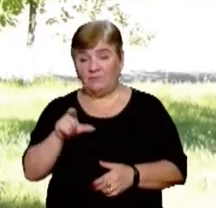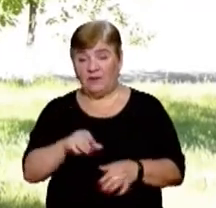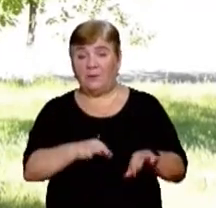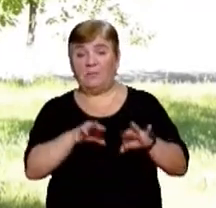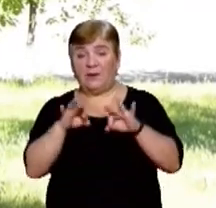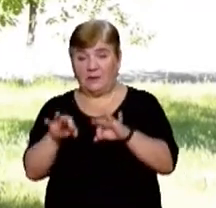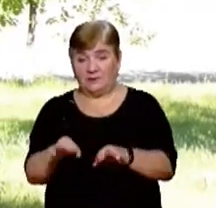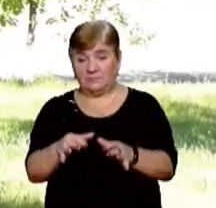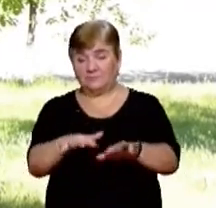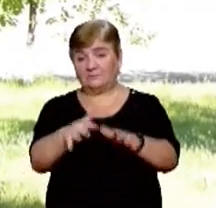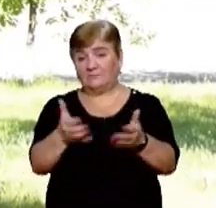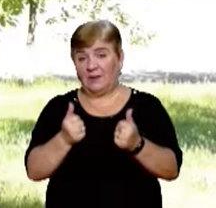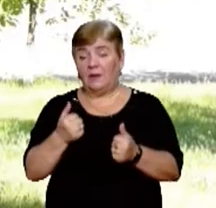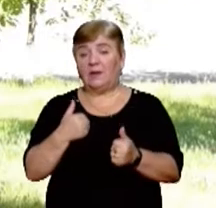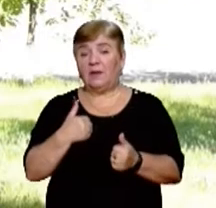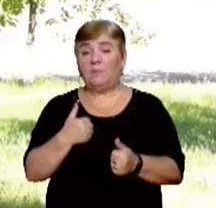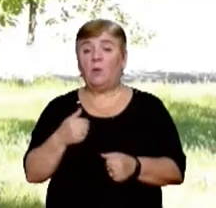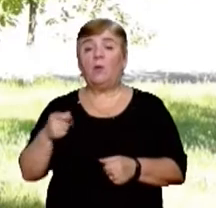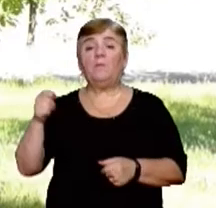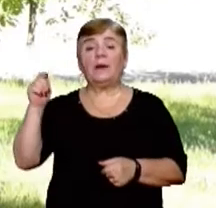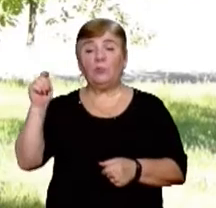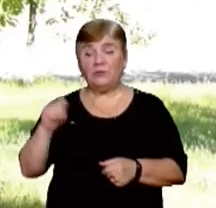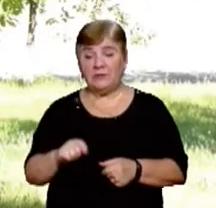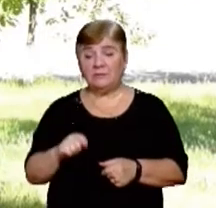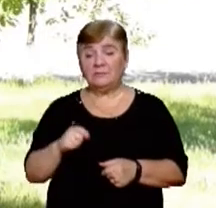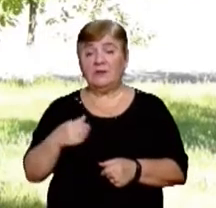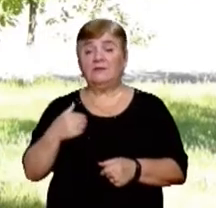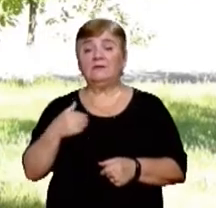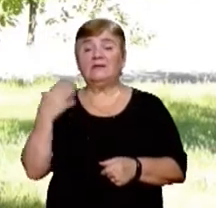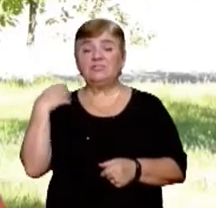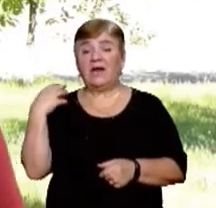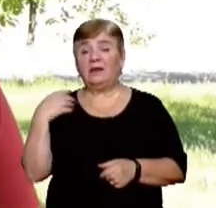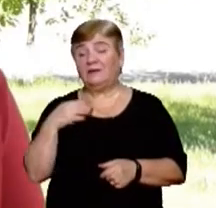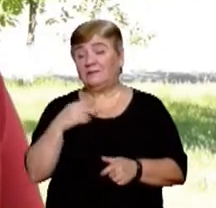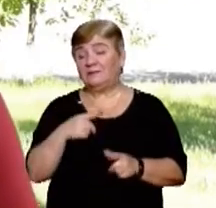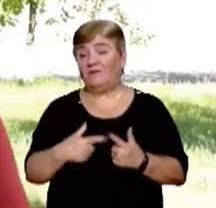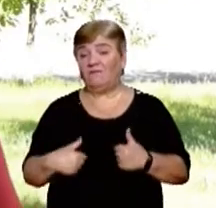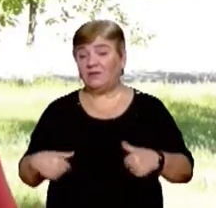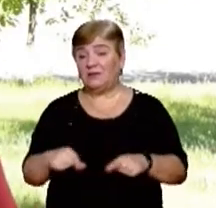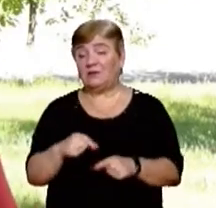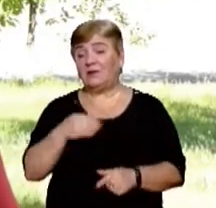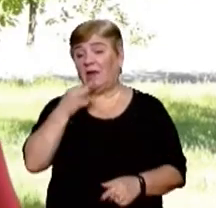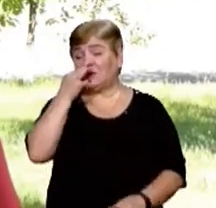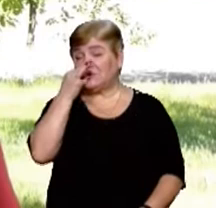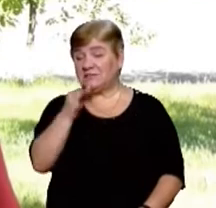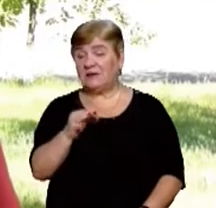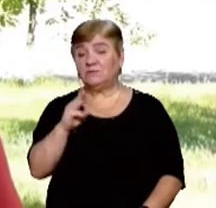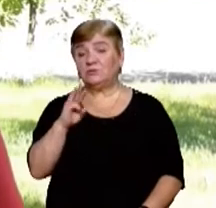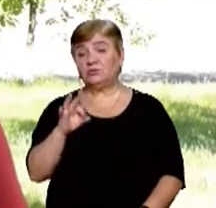виїхали і по прибутті начальник відділення доповів мені, що